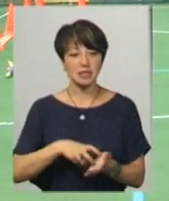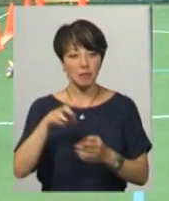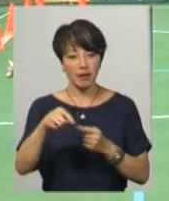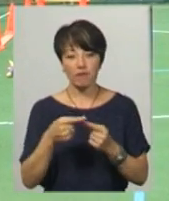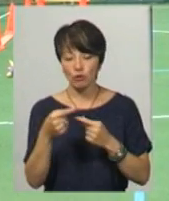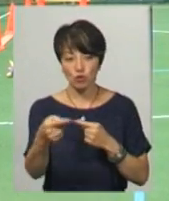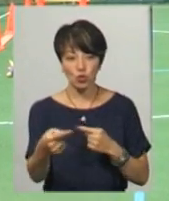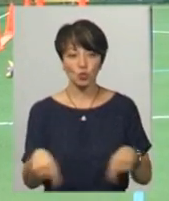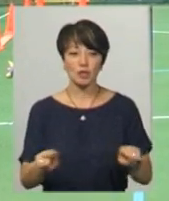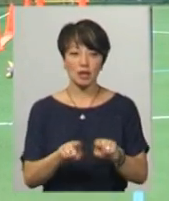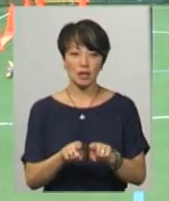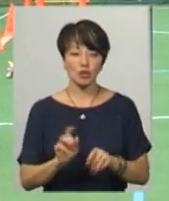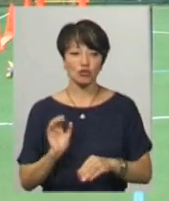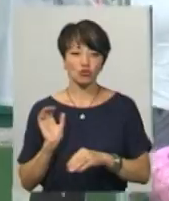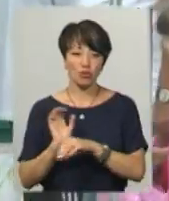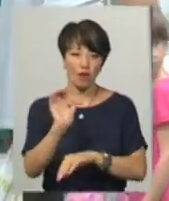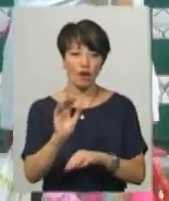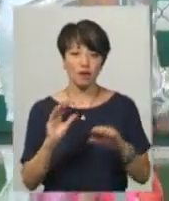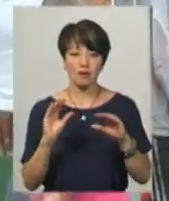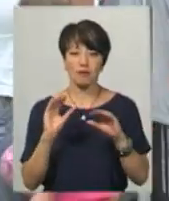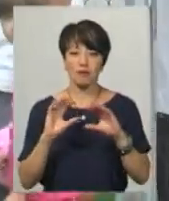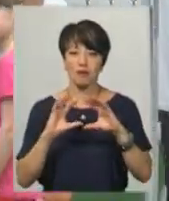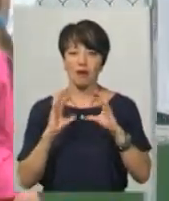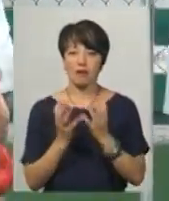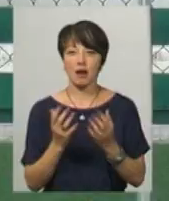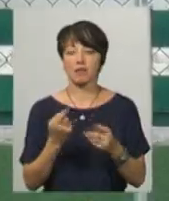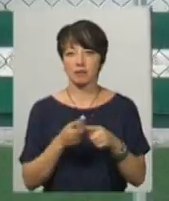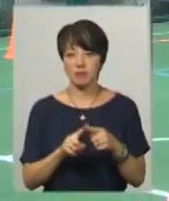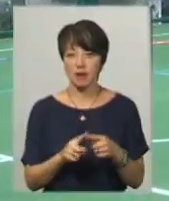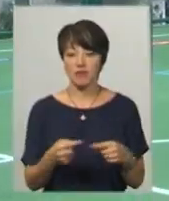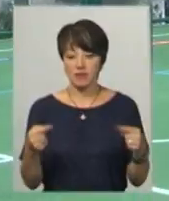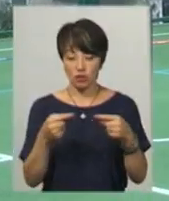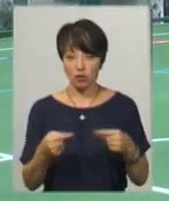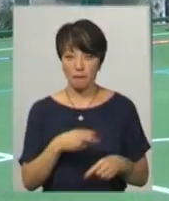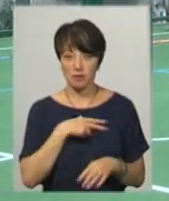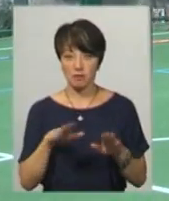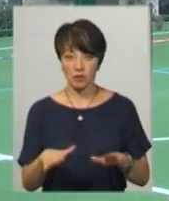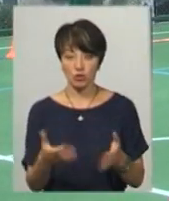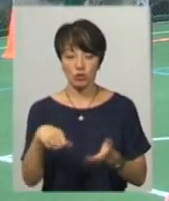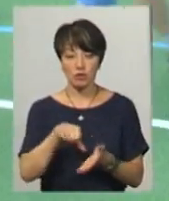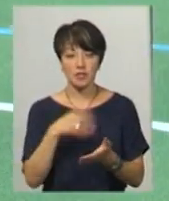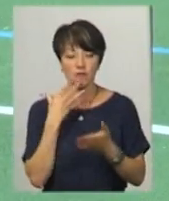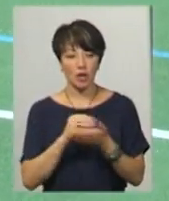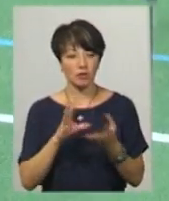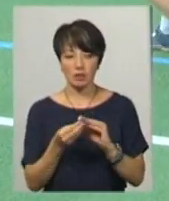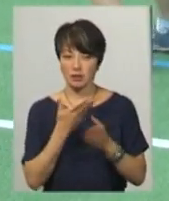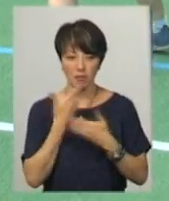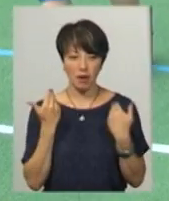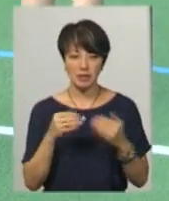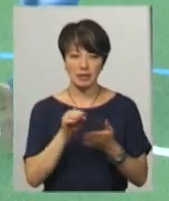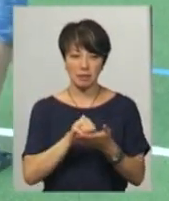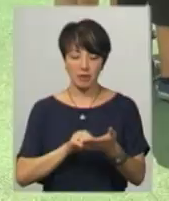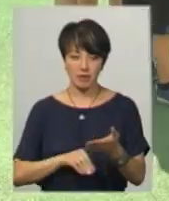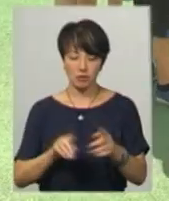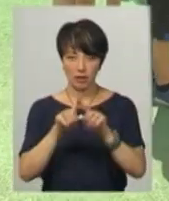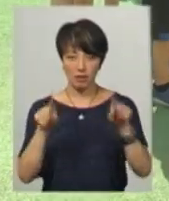довжину, такі як штовхання ядра. У змаганнях не визначають призових місць. Кожен учасник отримує тільки свої результати, які записує у